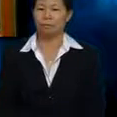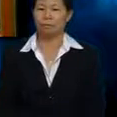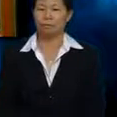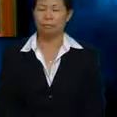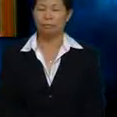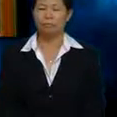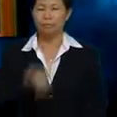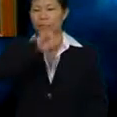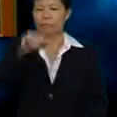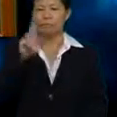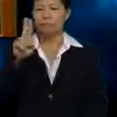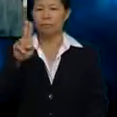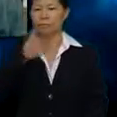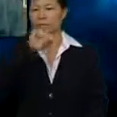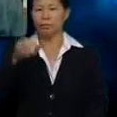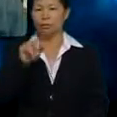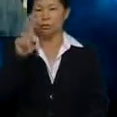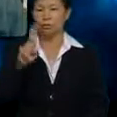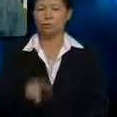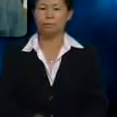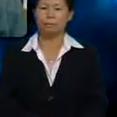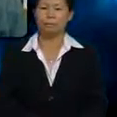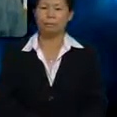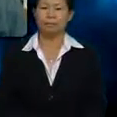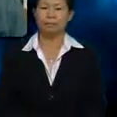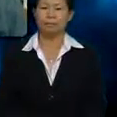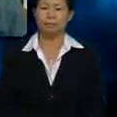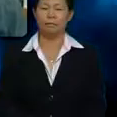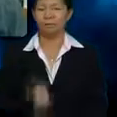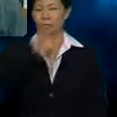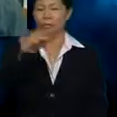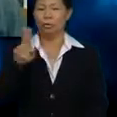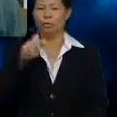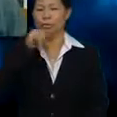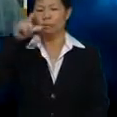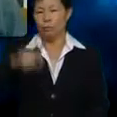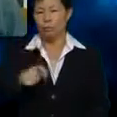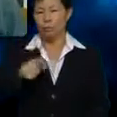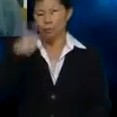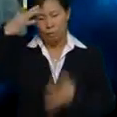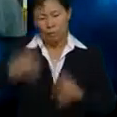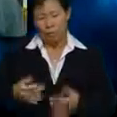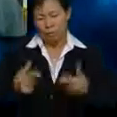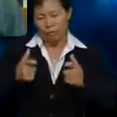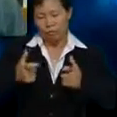Julia Julia tak perlu buat keputusan tergesa-gesa